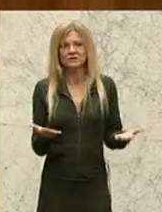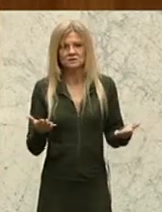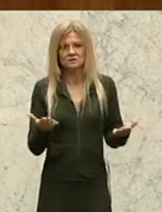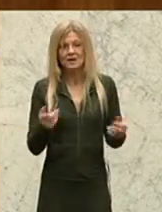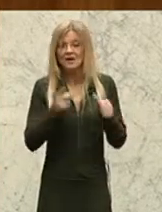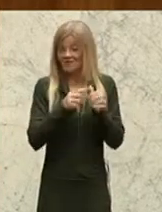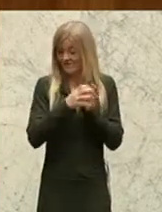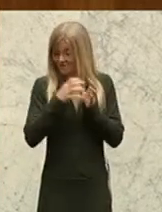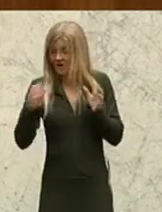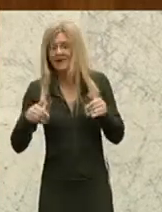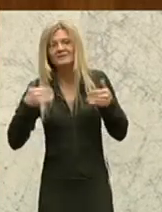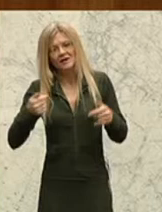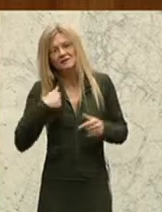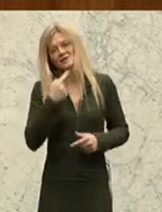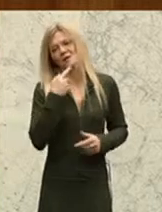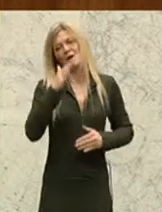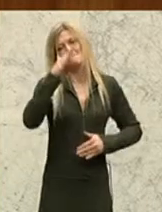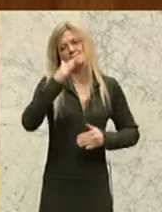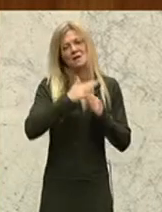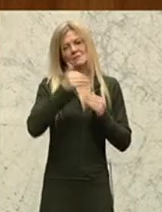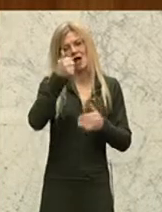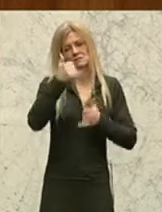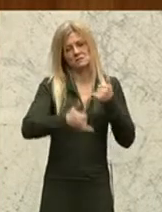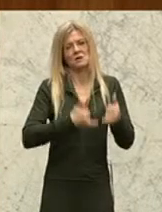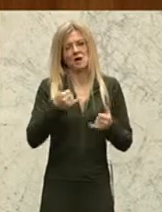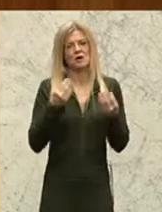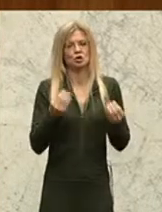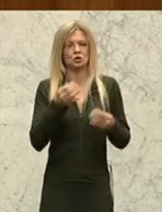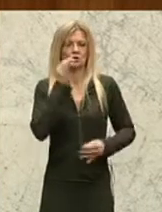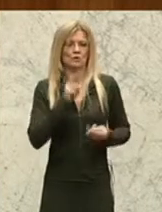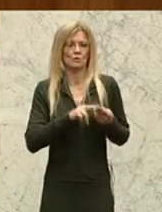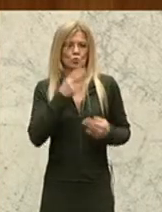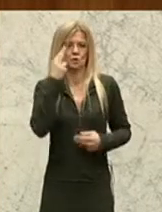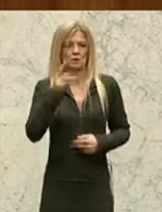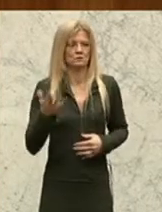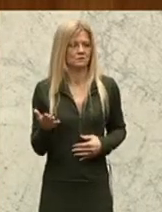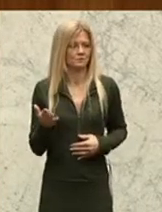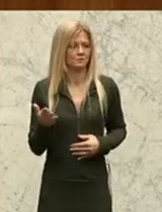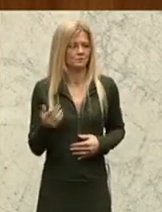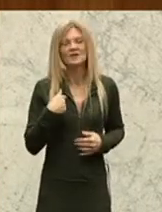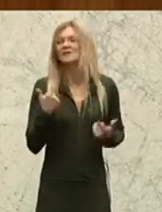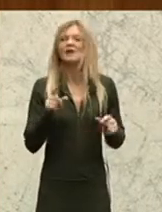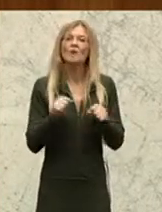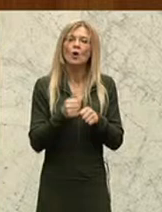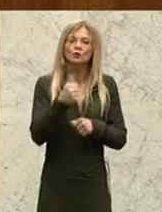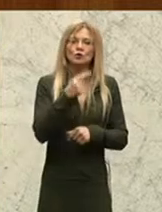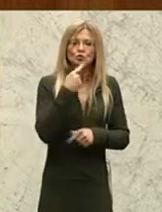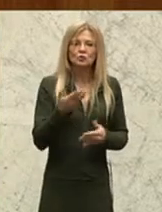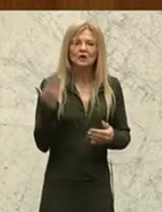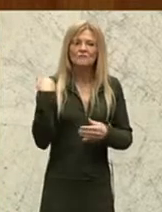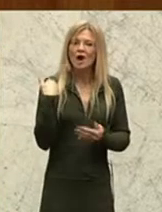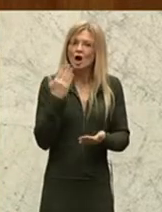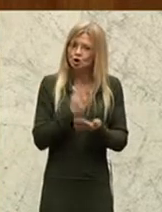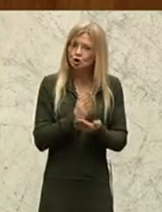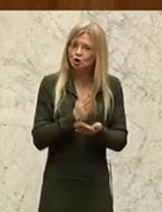dann könnte ich mir maximal ein Jahr vorstellen, geschätzte Damen und Herren. Ich darf erwähnen, dass bereits angekündigt